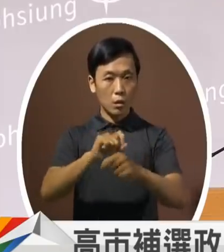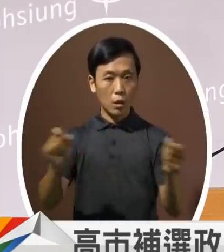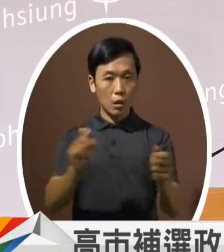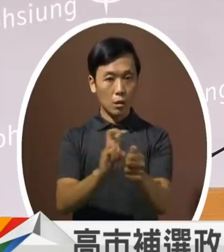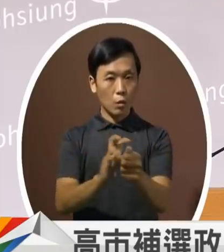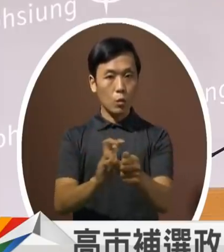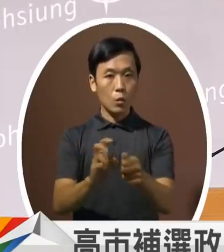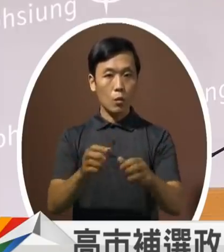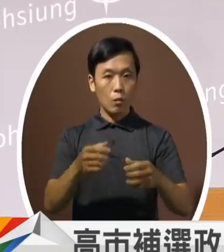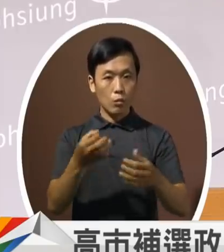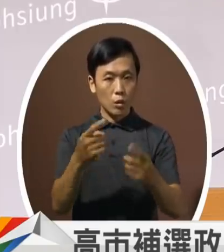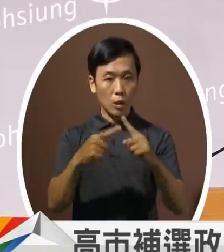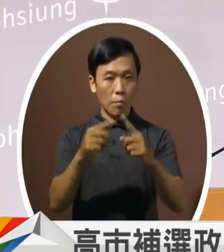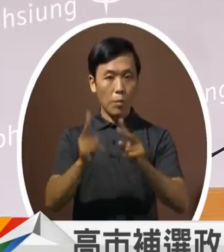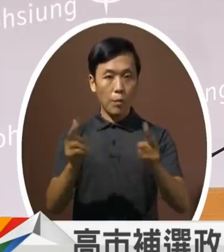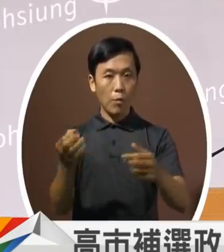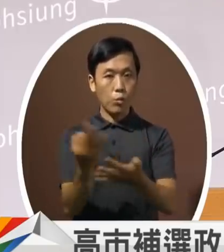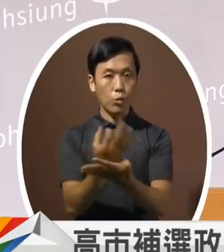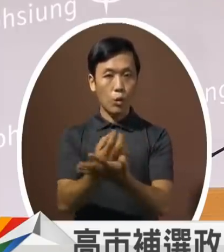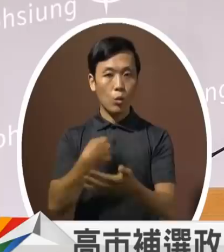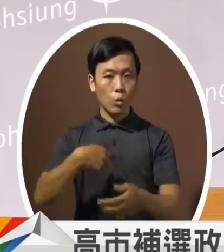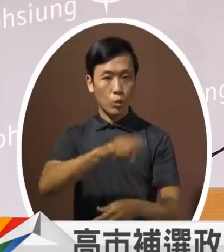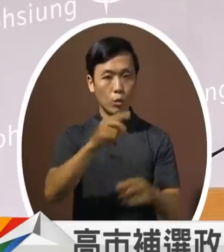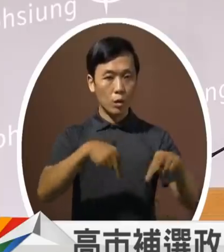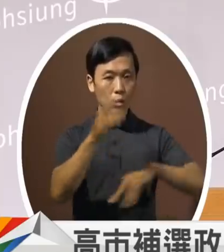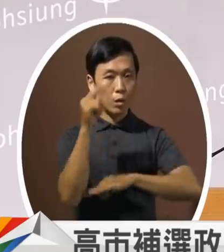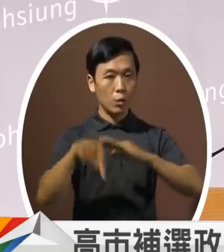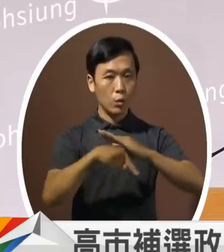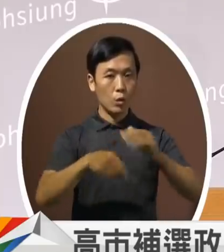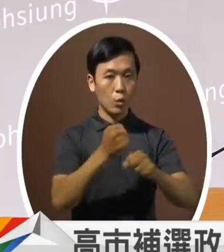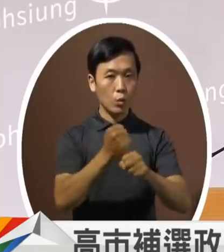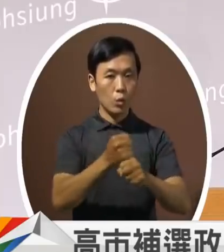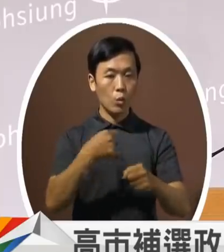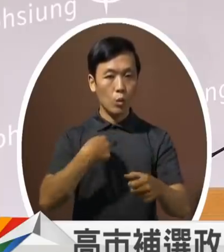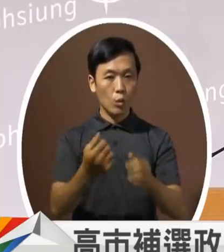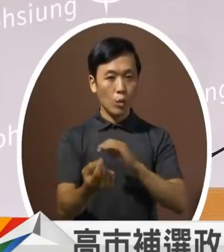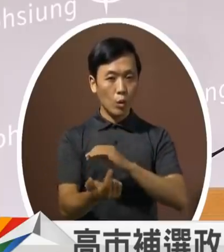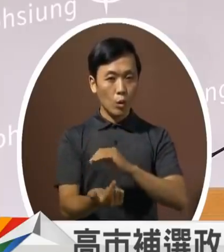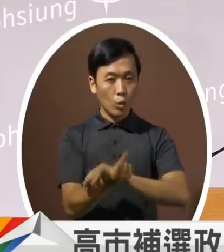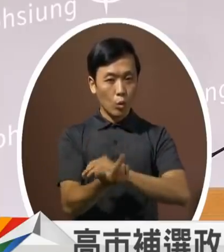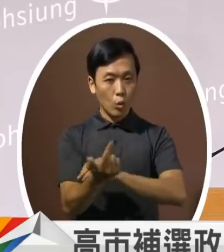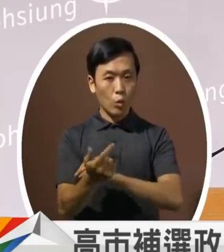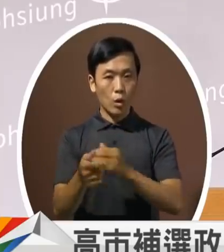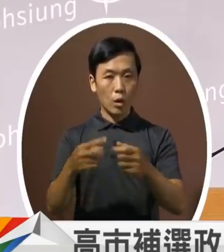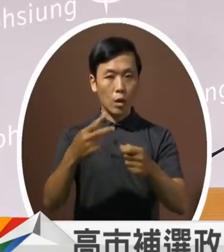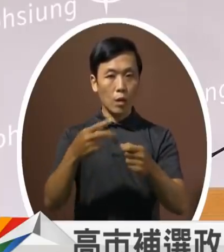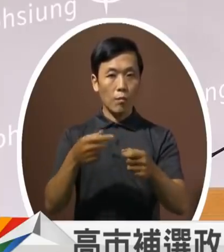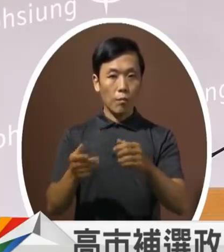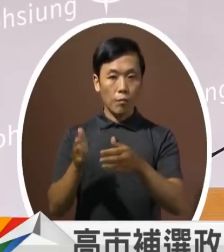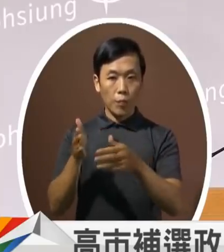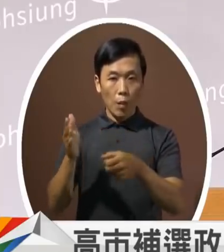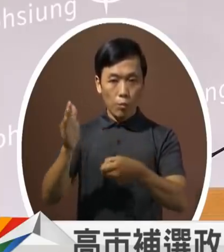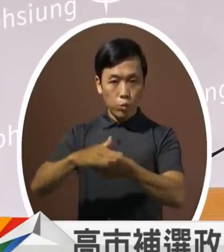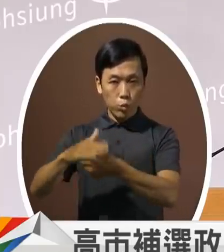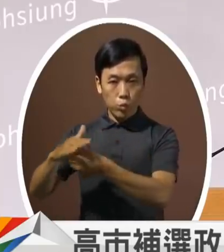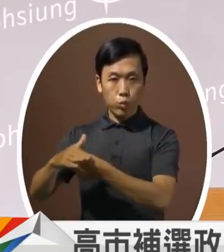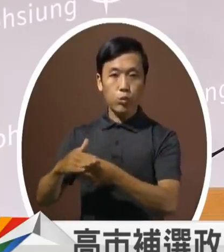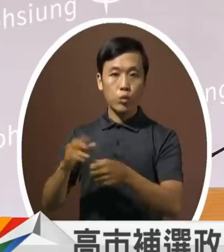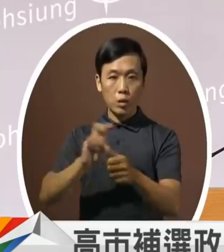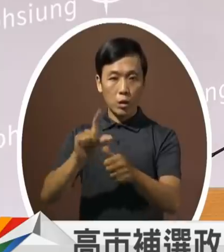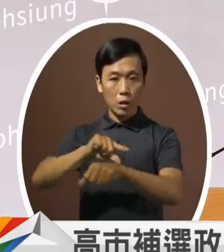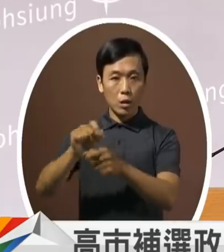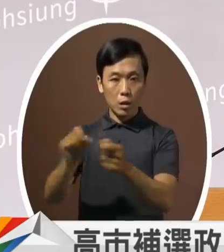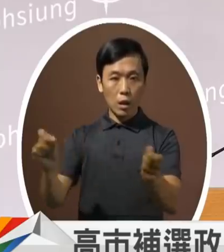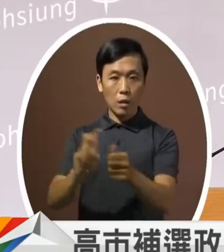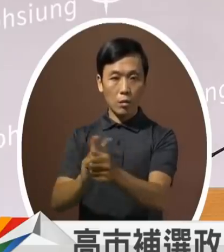所以在我到行政院工作我们就加快的在这两年来补足我们长照的人力所以高雄